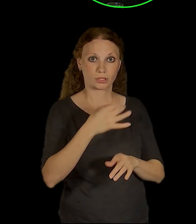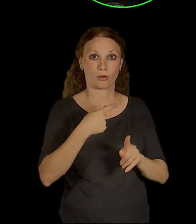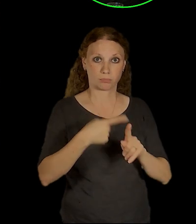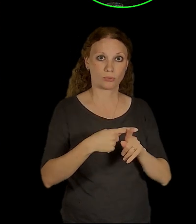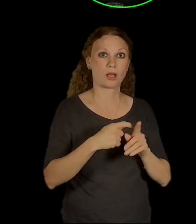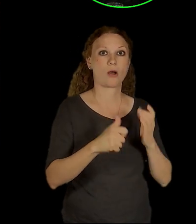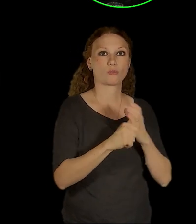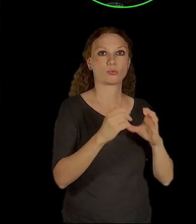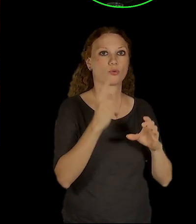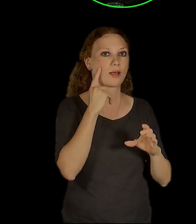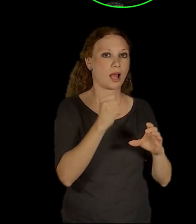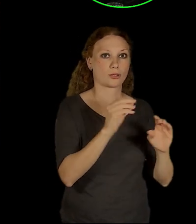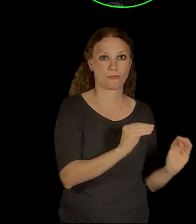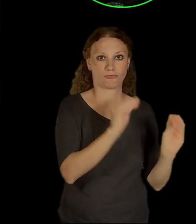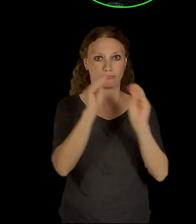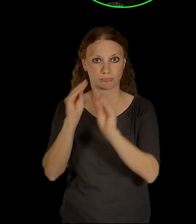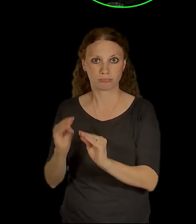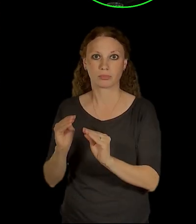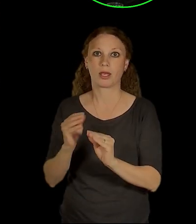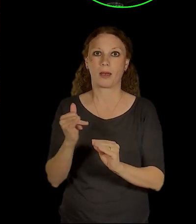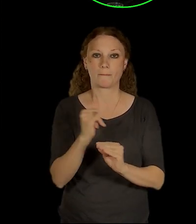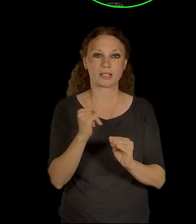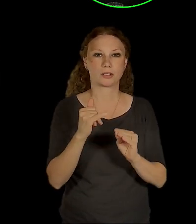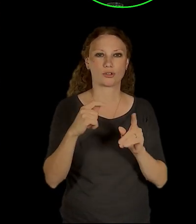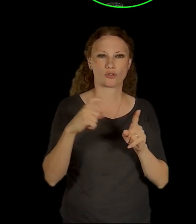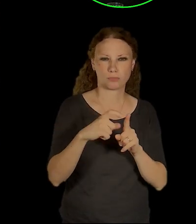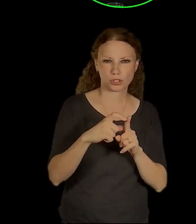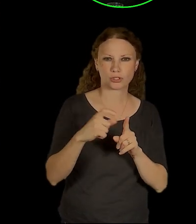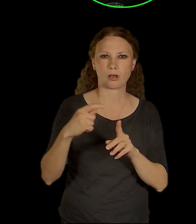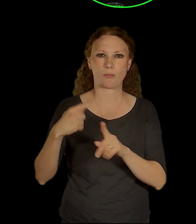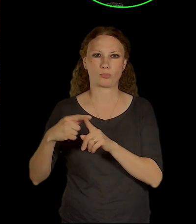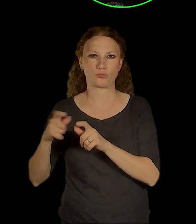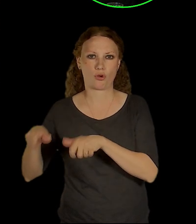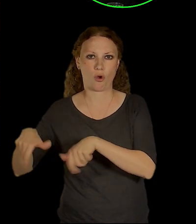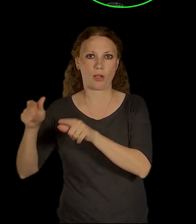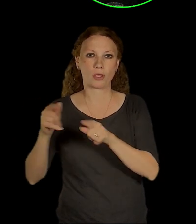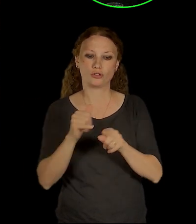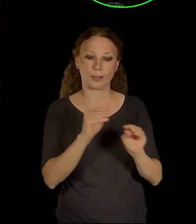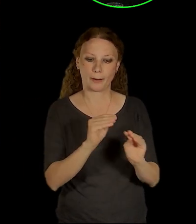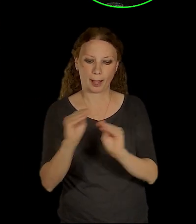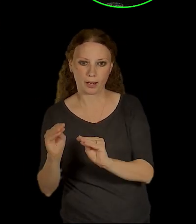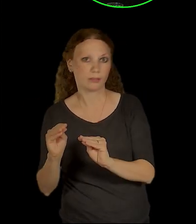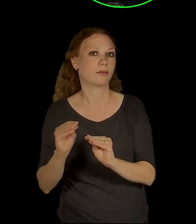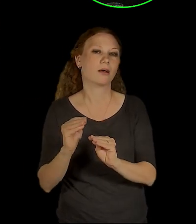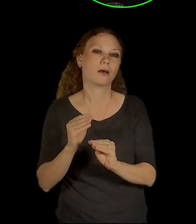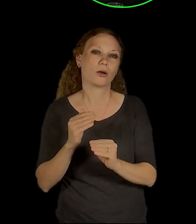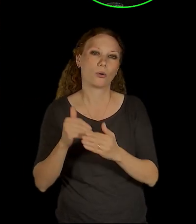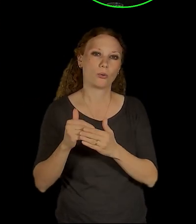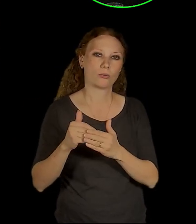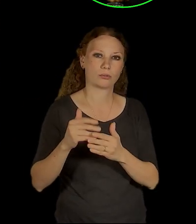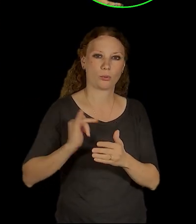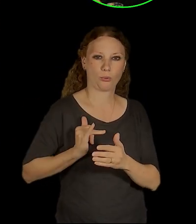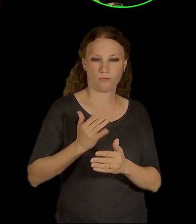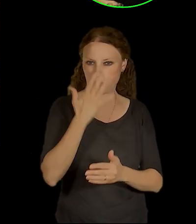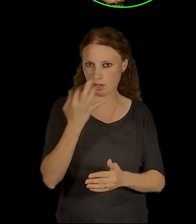mezi Dobřížskou a kolejiště, co se může stát. A my jsme vlastně vstupovali už do